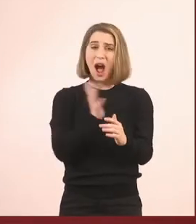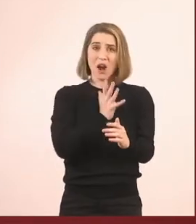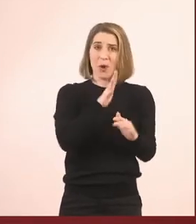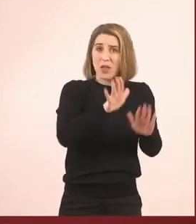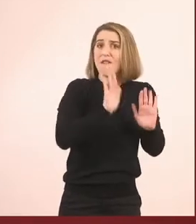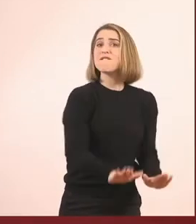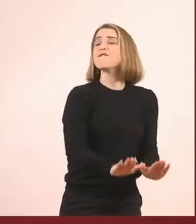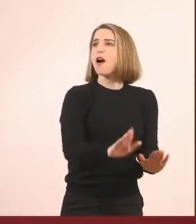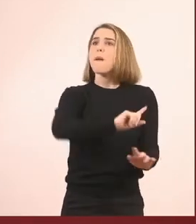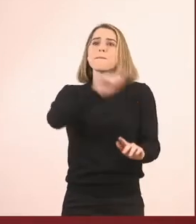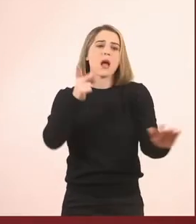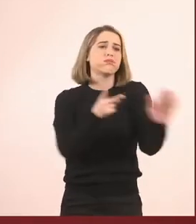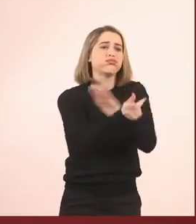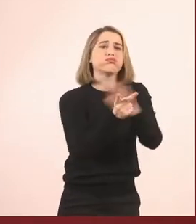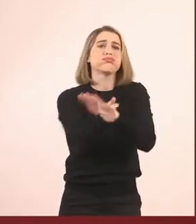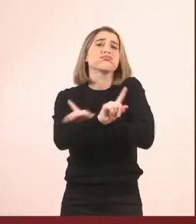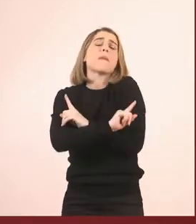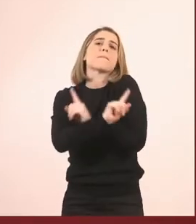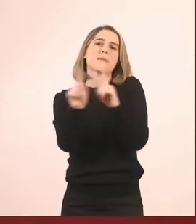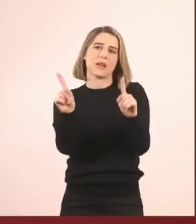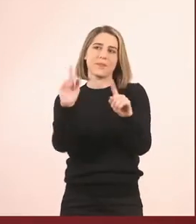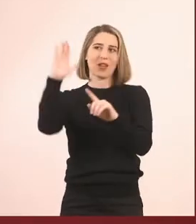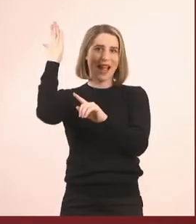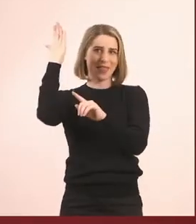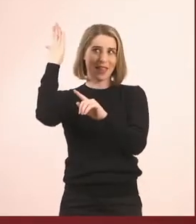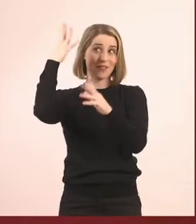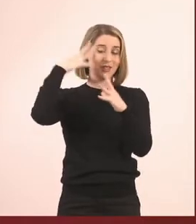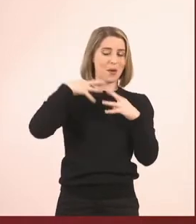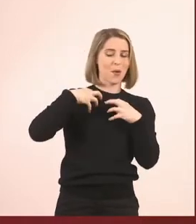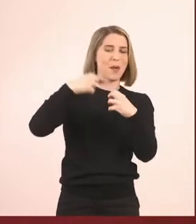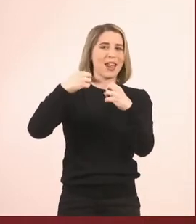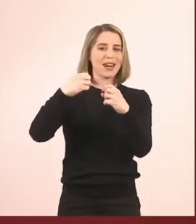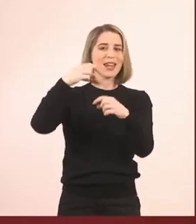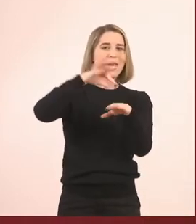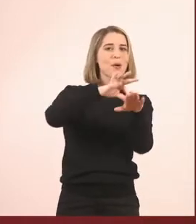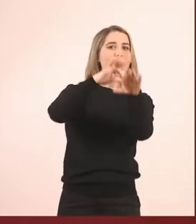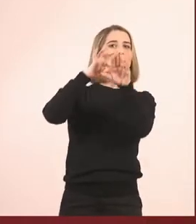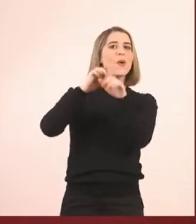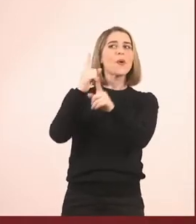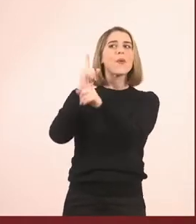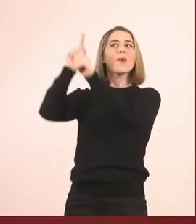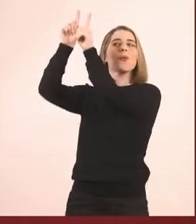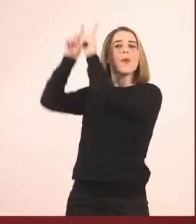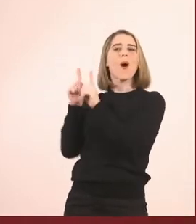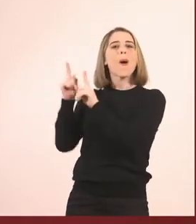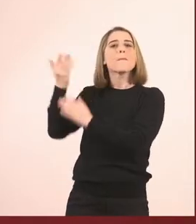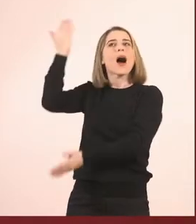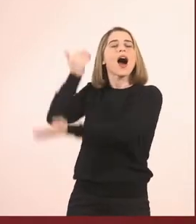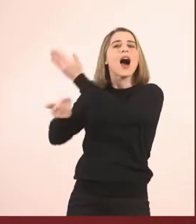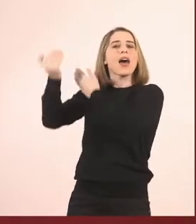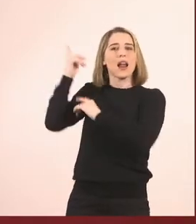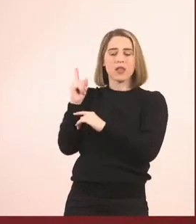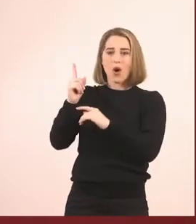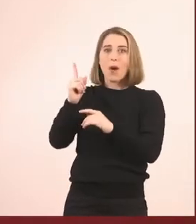ζούσαν εδώ και να μείνουν στο νησί μας. Τον μεταφέρει τότε ο καθρέφτης στο παρελθόν, όπου ο μπαμπάς του και η μαμά του ήταν μικρή, καθώς και άλλοι